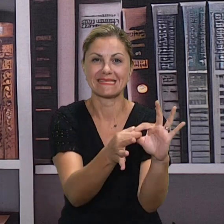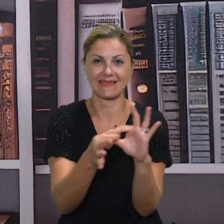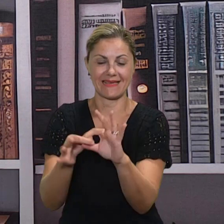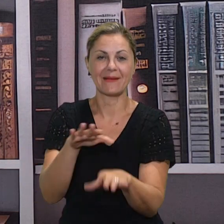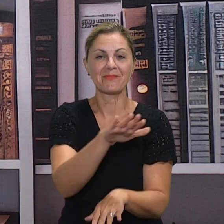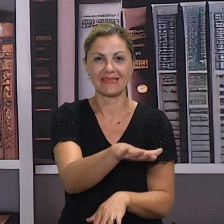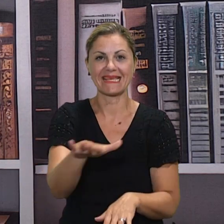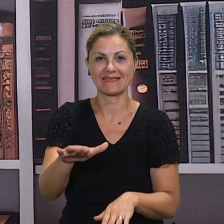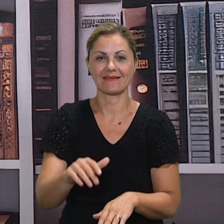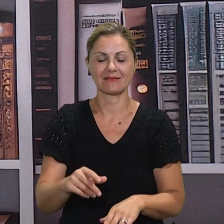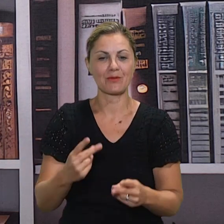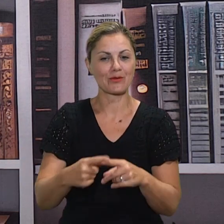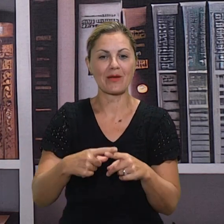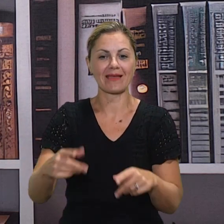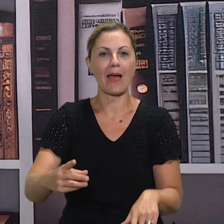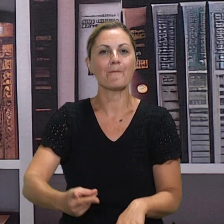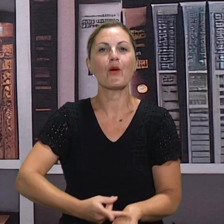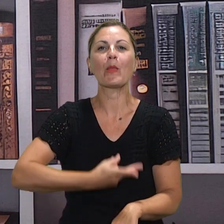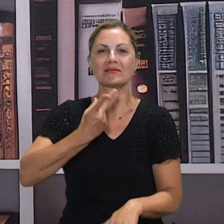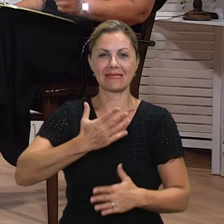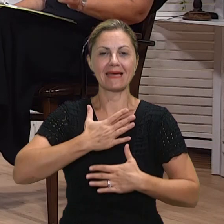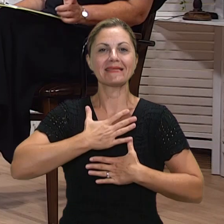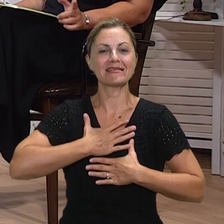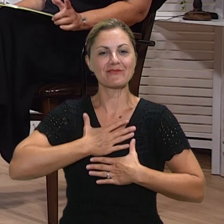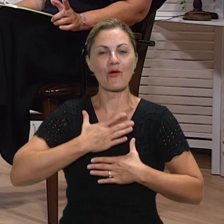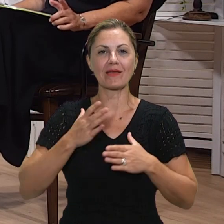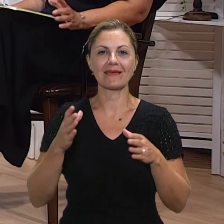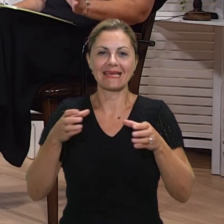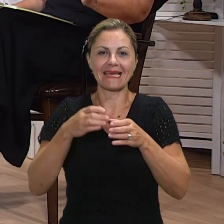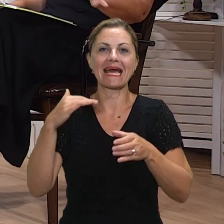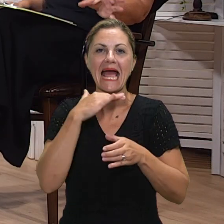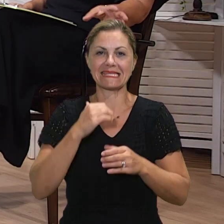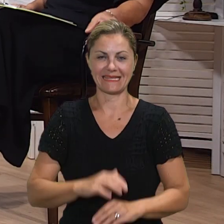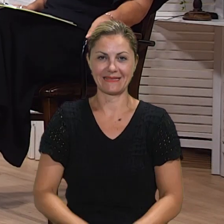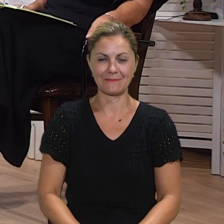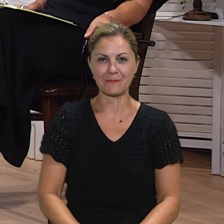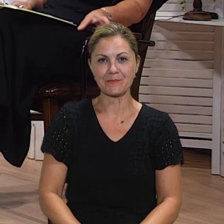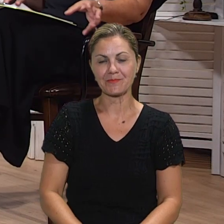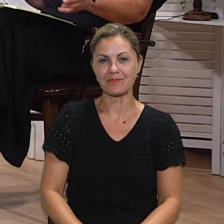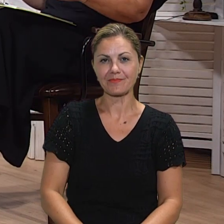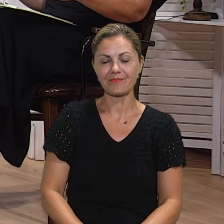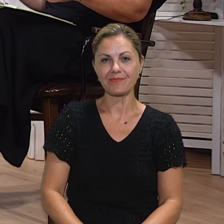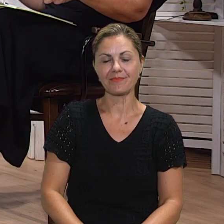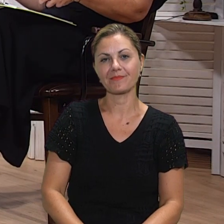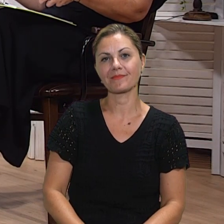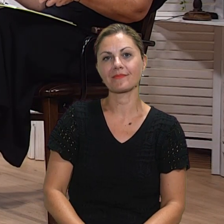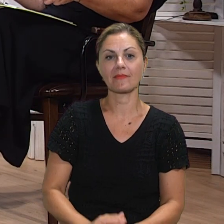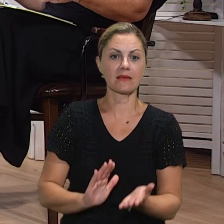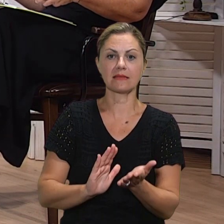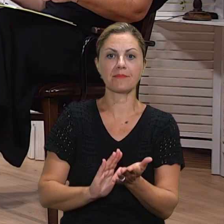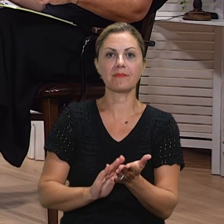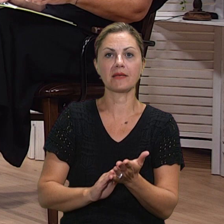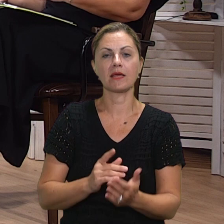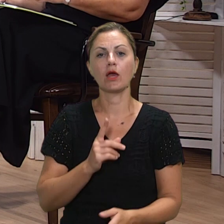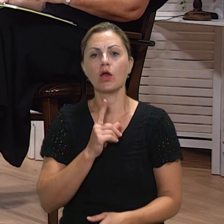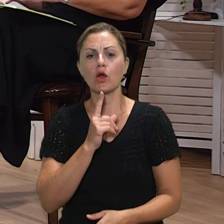zapravo i reći da se ponosim sa svojim razredom. Kome se više dajemo pažnju? Ovima kojima više treba pomoć ili ovima koji su napredniji